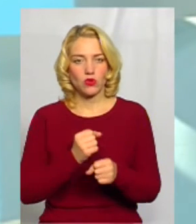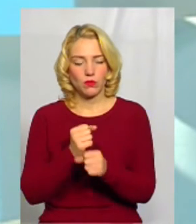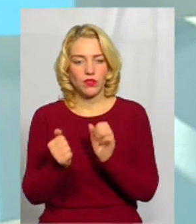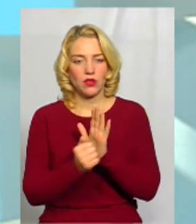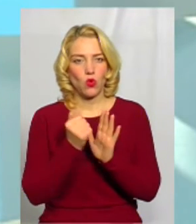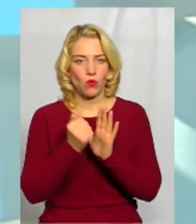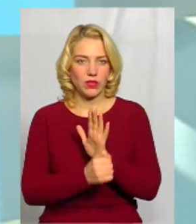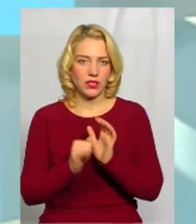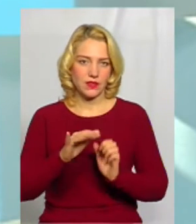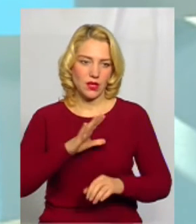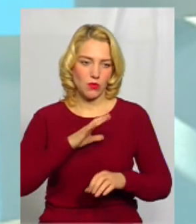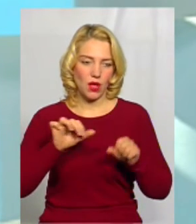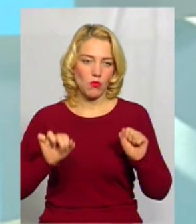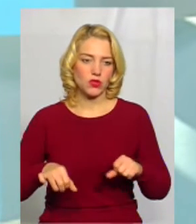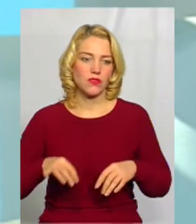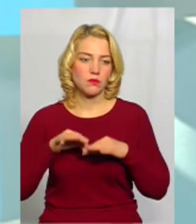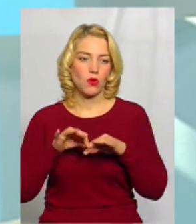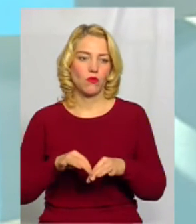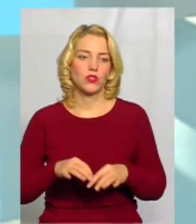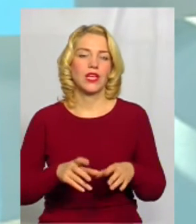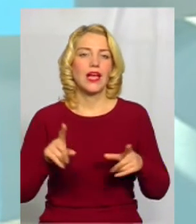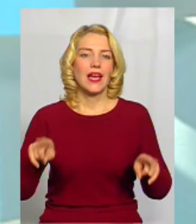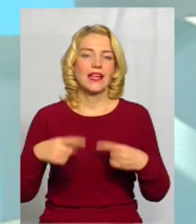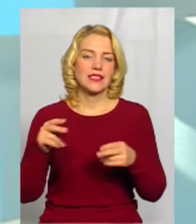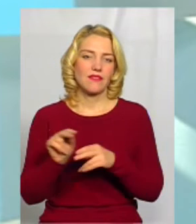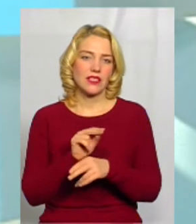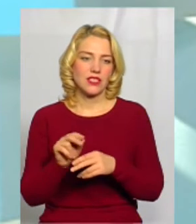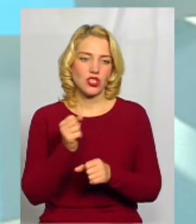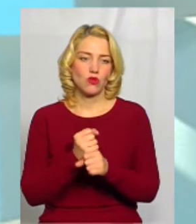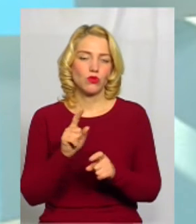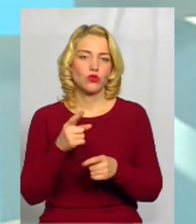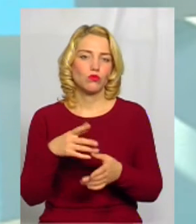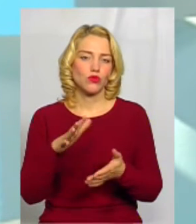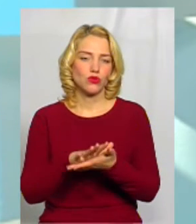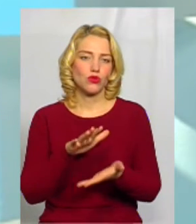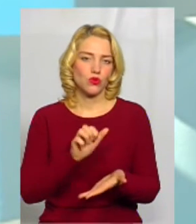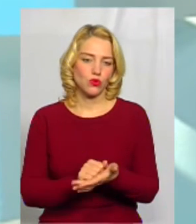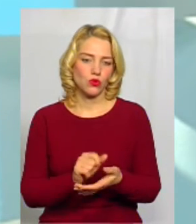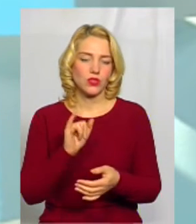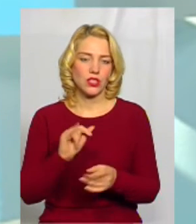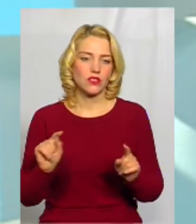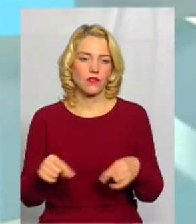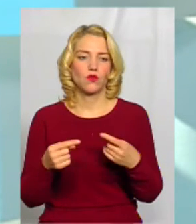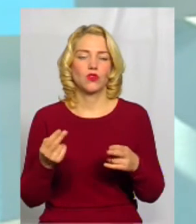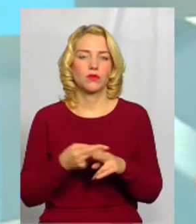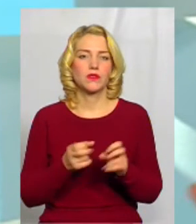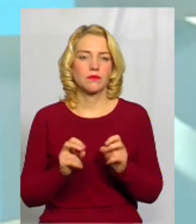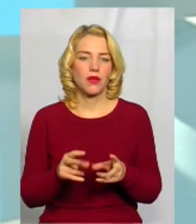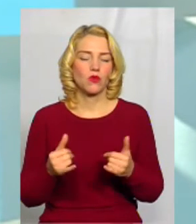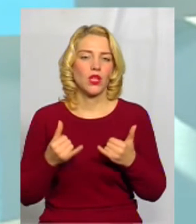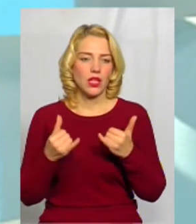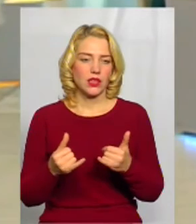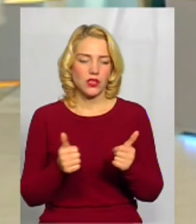документація, і була можливість проводити реставраційні роботи, тому що вони руйнуються і створюють небезпеку для тих самих